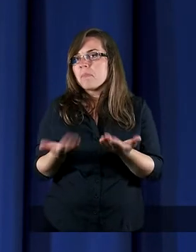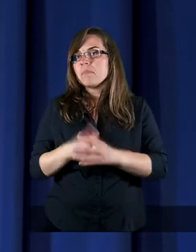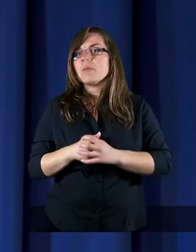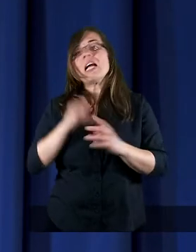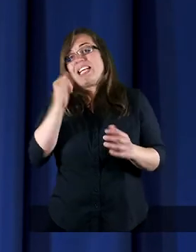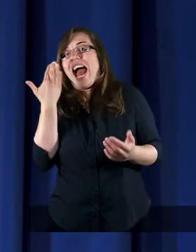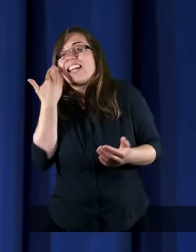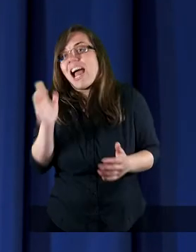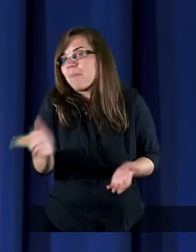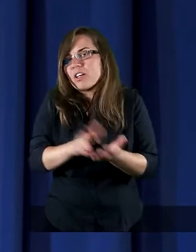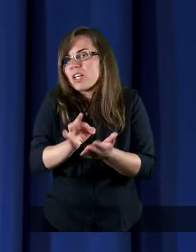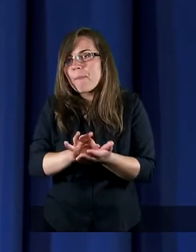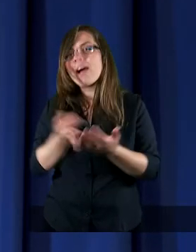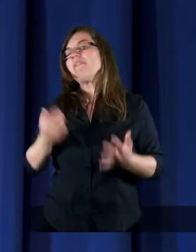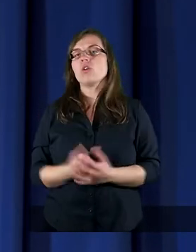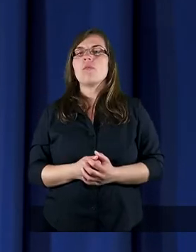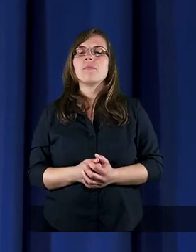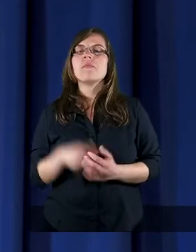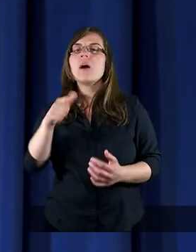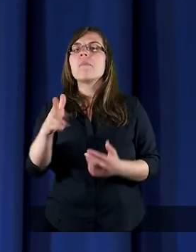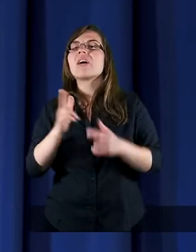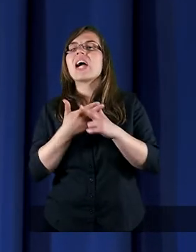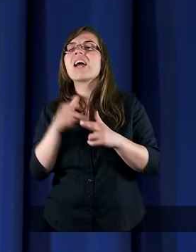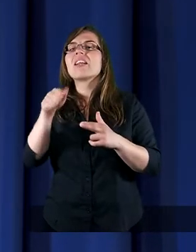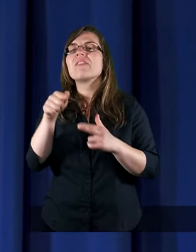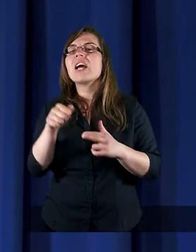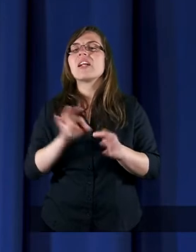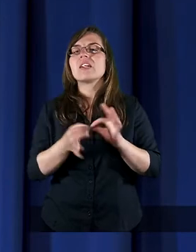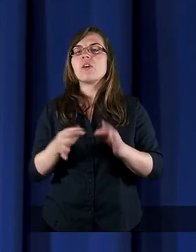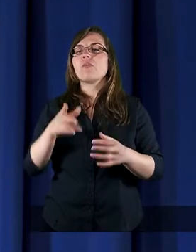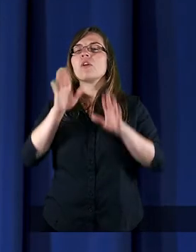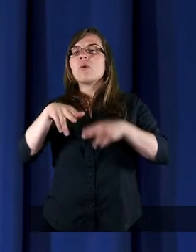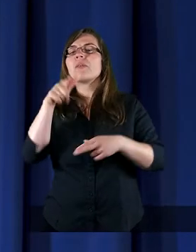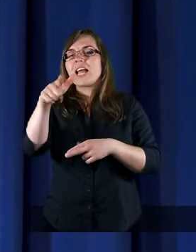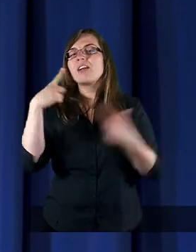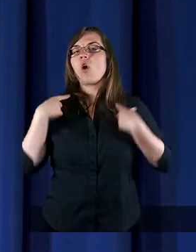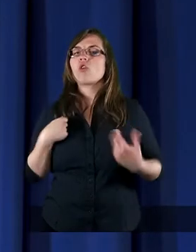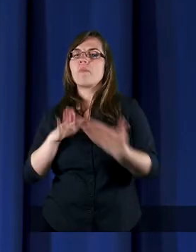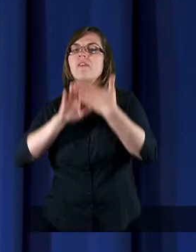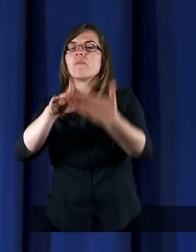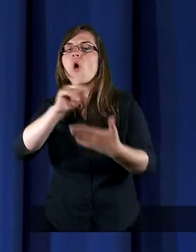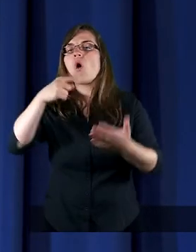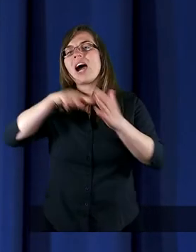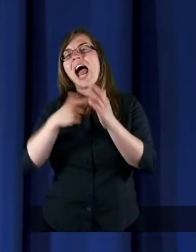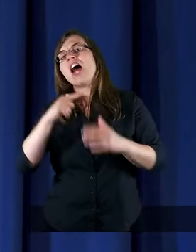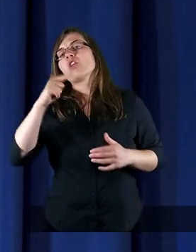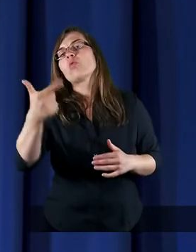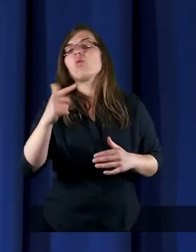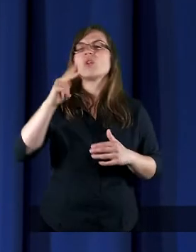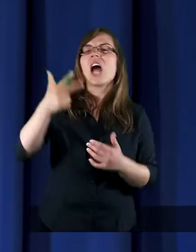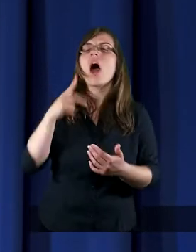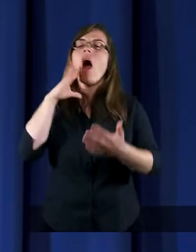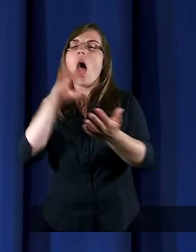Jak najbardziej. Szczególnie wtedy, kiedy przyjdzie nam tej samej osobie wybaczyć po raz drugi albo trzeci.